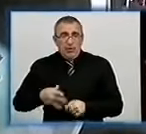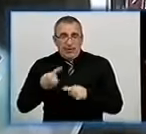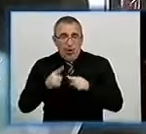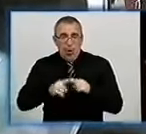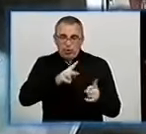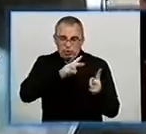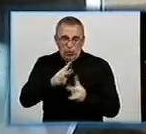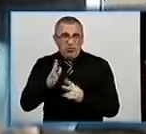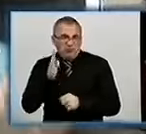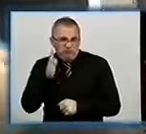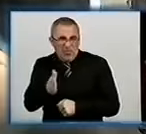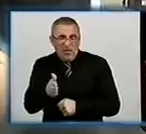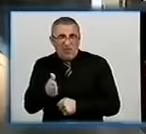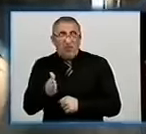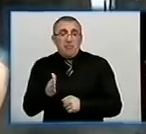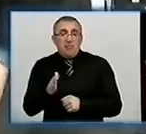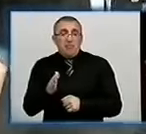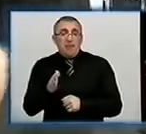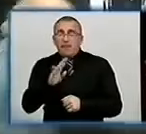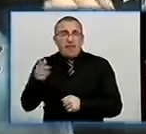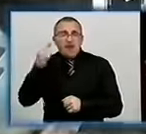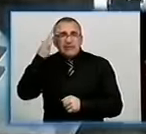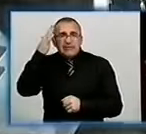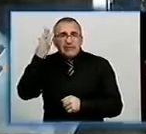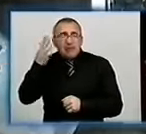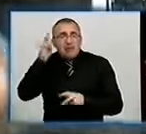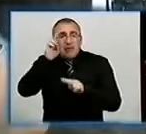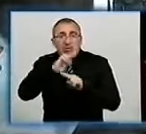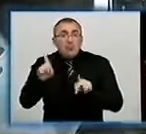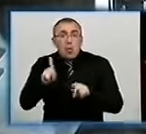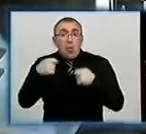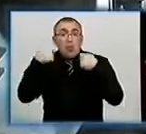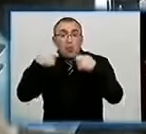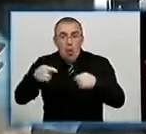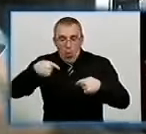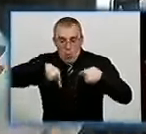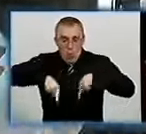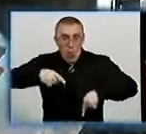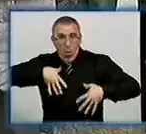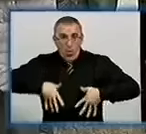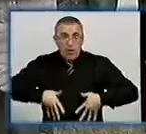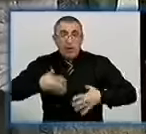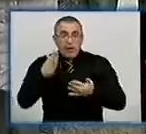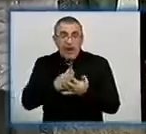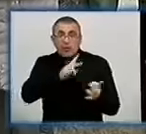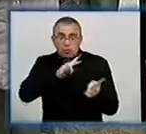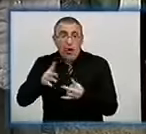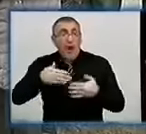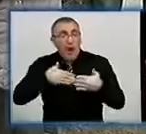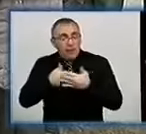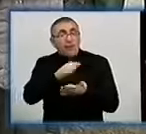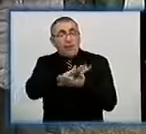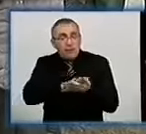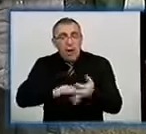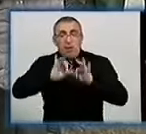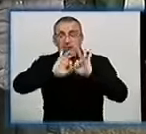злочинів даватися, не свідомо. Вони, можливо, і не знають, тому що продажа органів, власне, це є злочин. Активісти обіцяють і далі